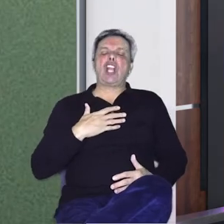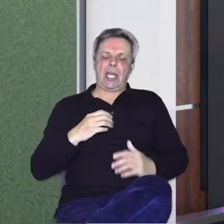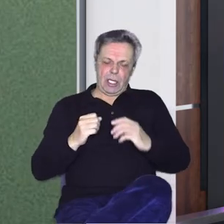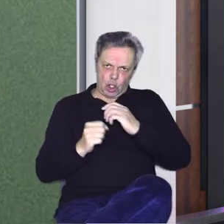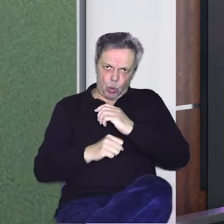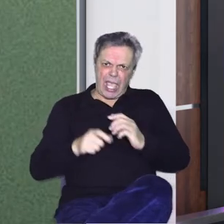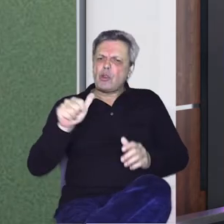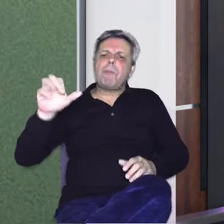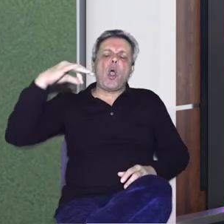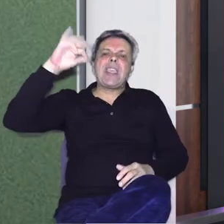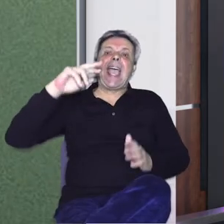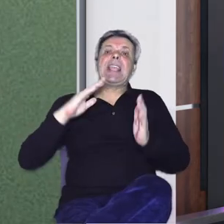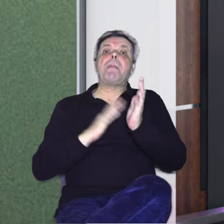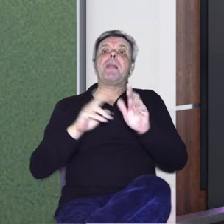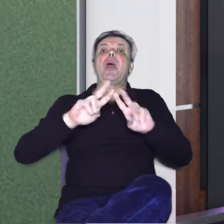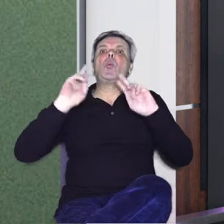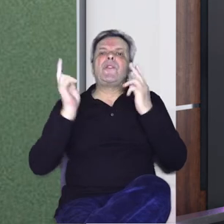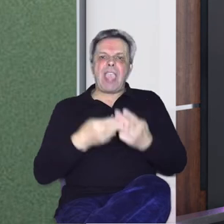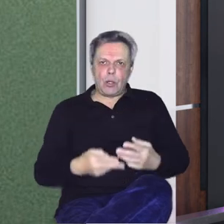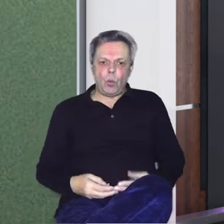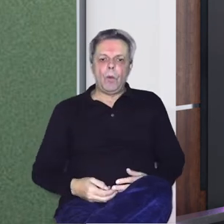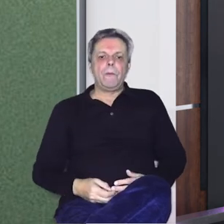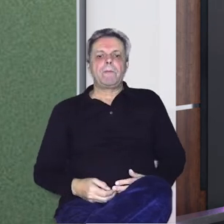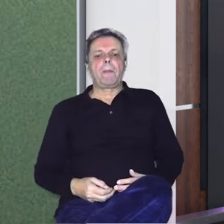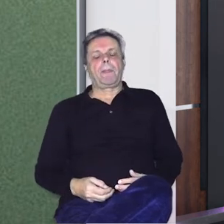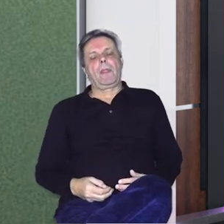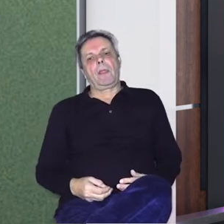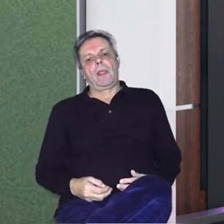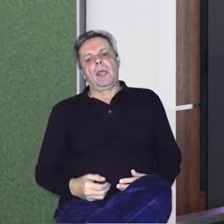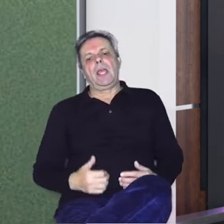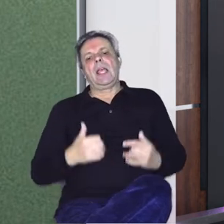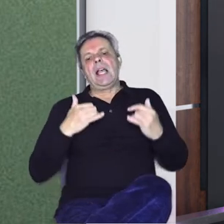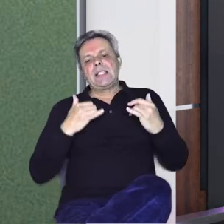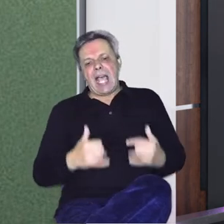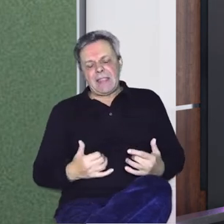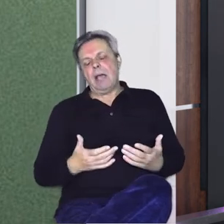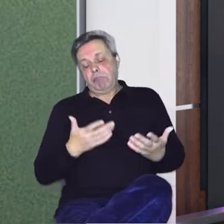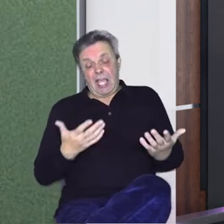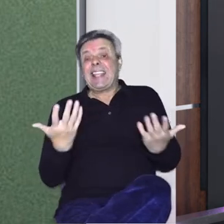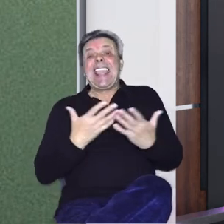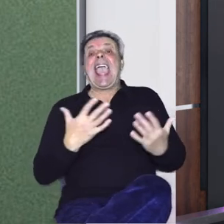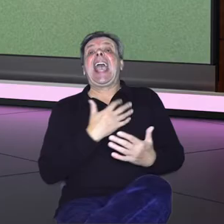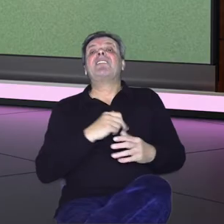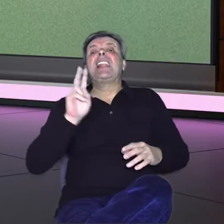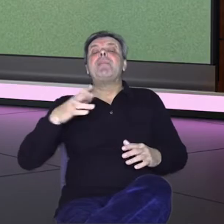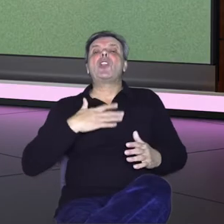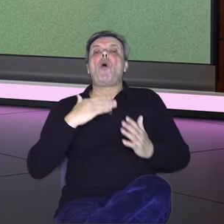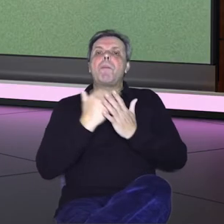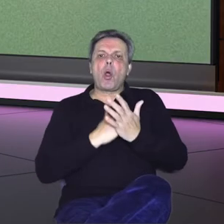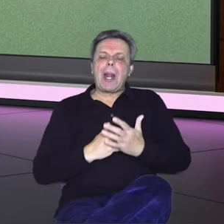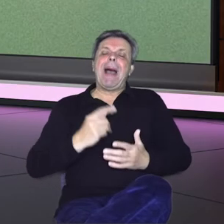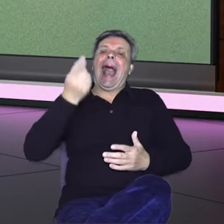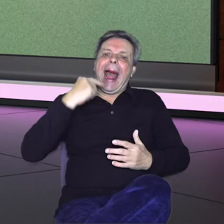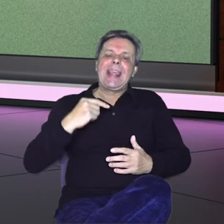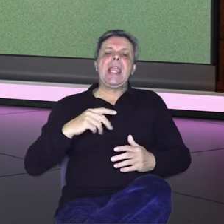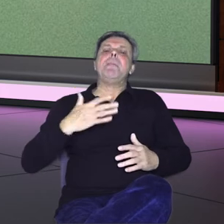Što je bio jedini primjer, u cijelom svijetu postoji mnogod, kažem, opet tih sad studija gdje Hrvati imaju svoj program. Ali mi smo jedni koji